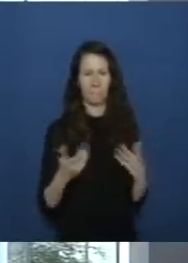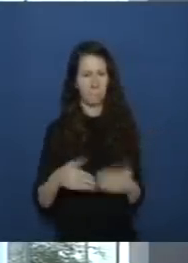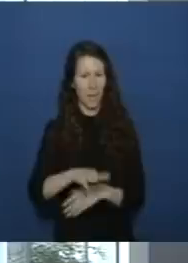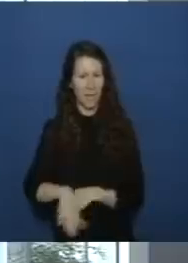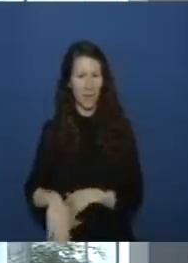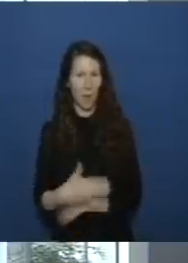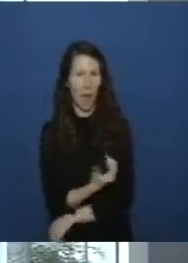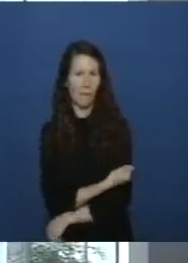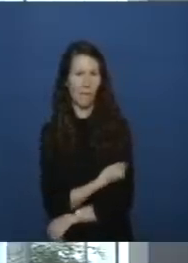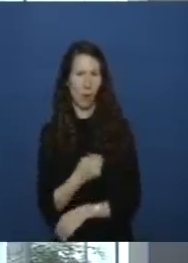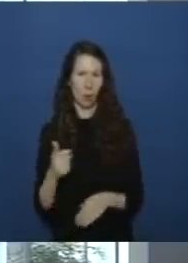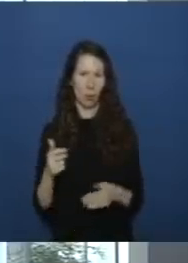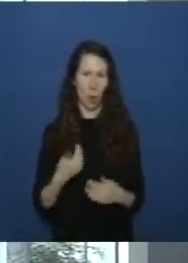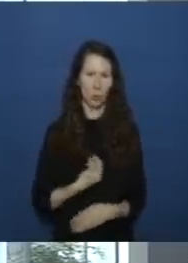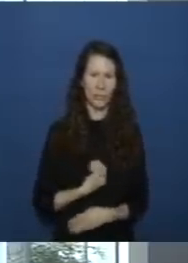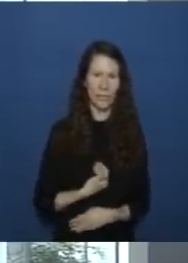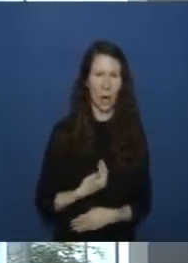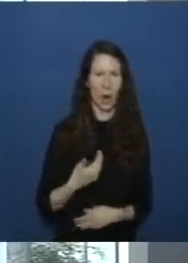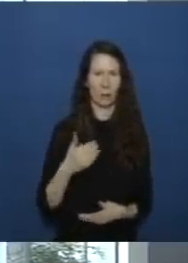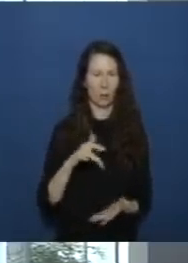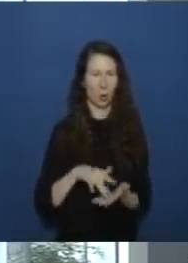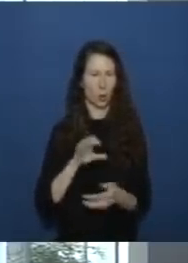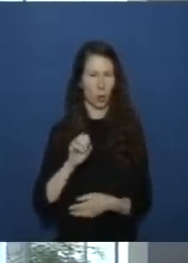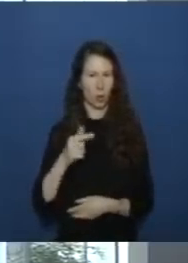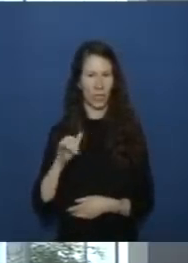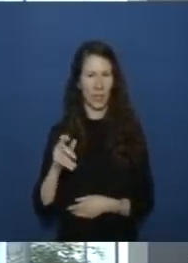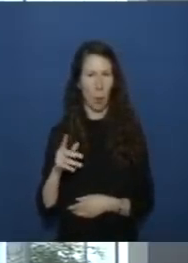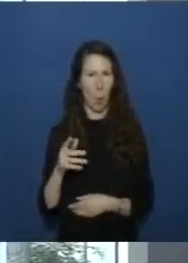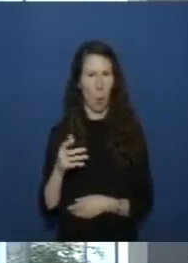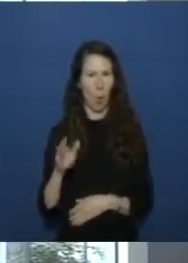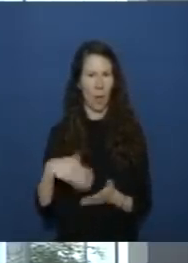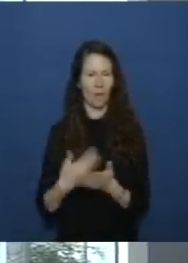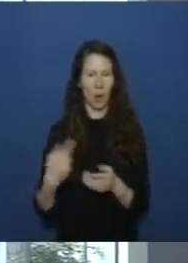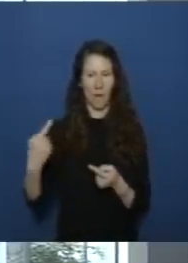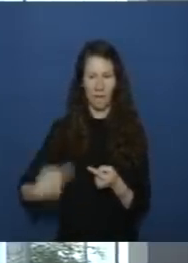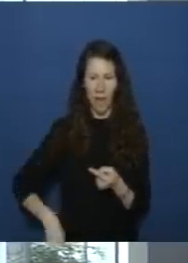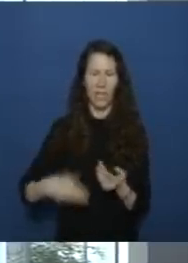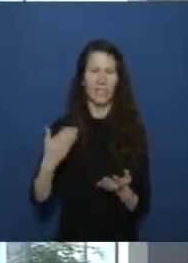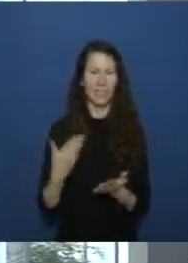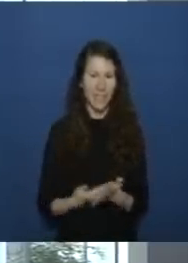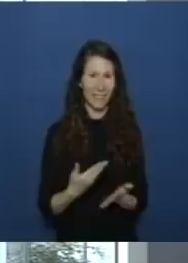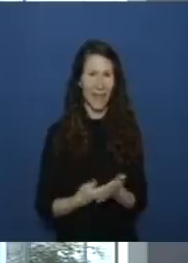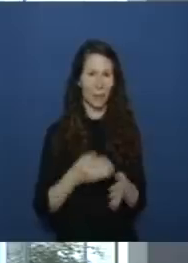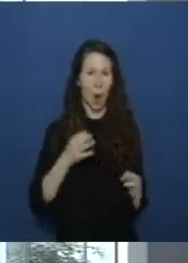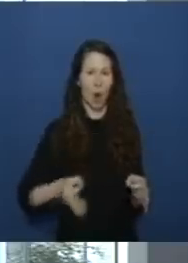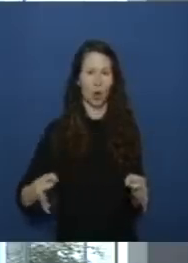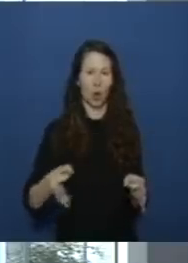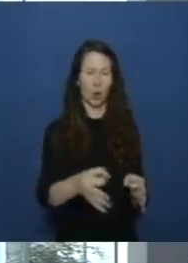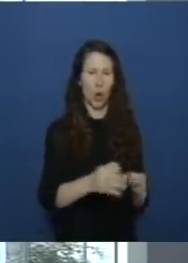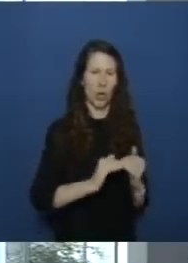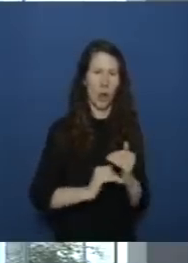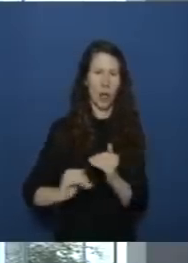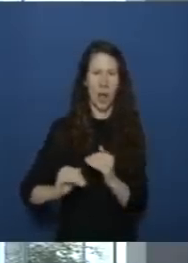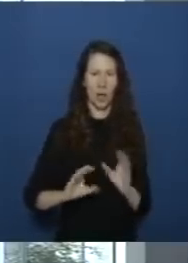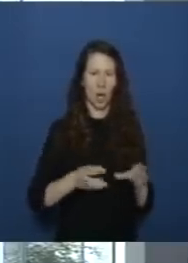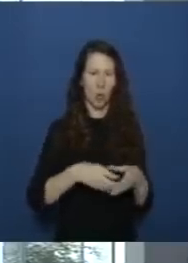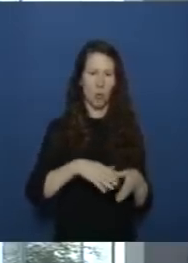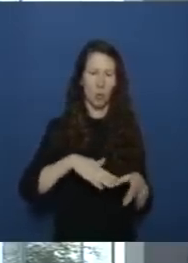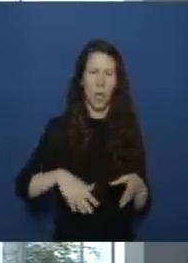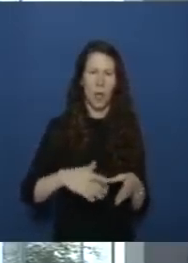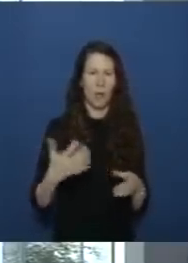der kinderimpfung wegen der fehlenden stiko empfehlung die impflogistik vor ort in ländern und kommunen erschweren wird